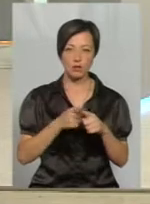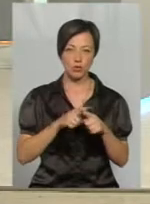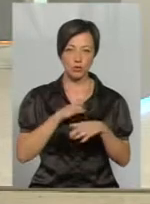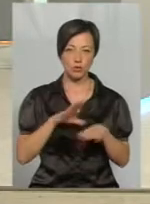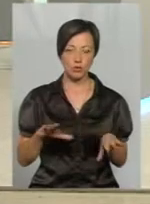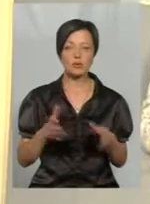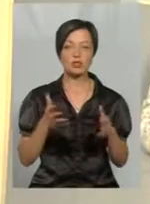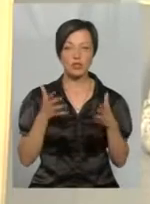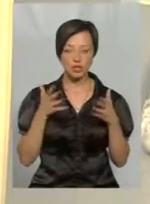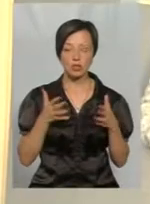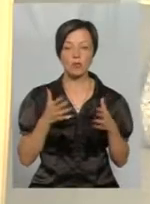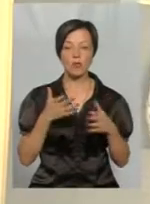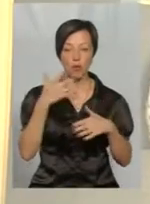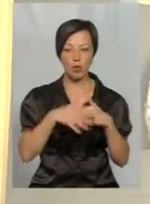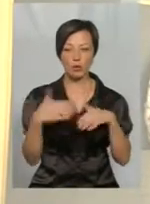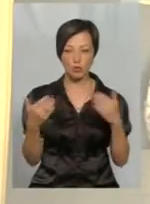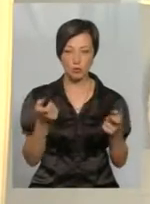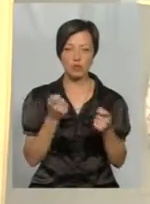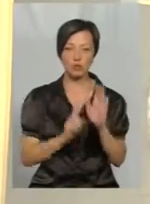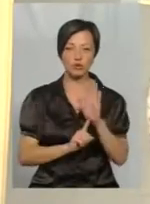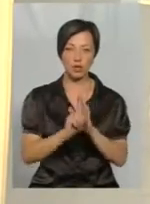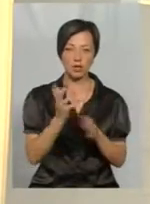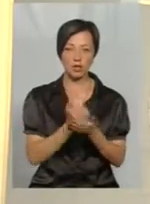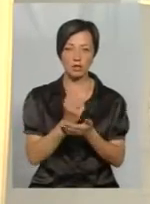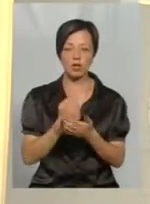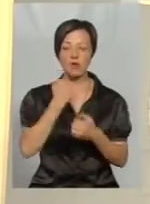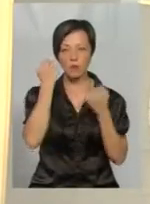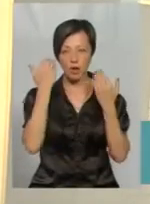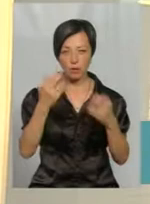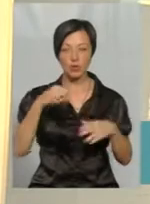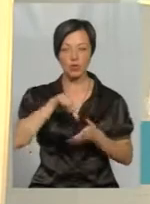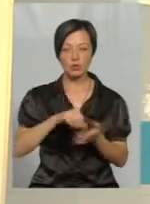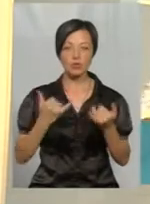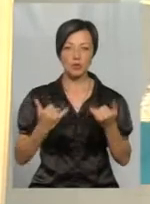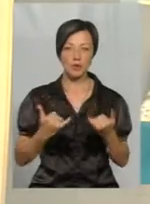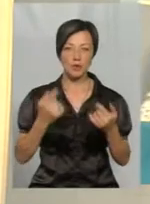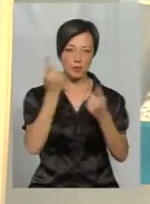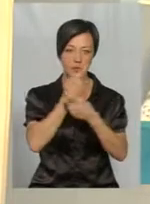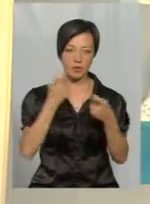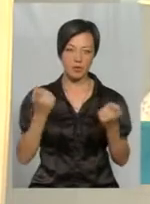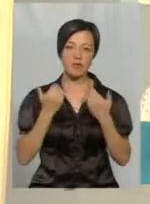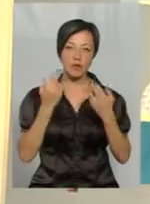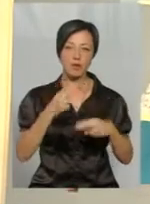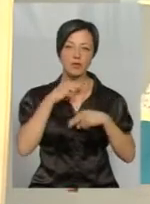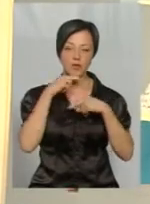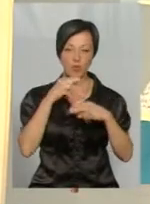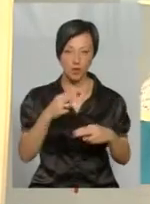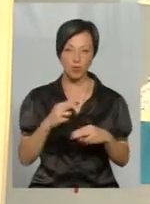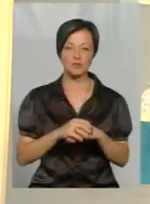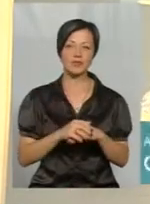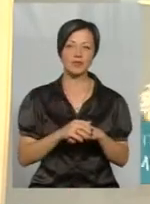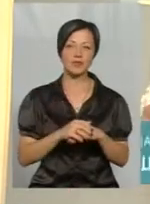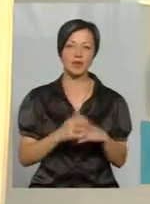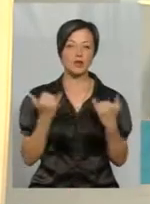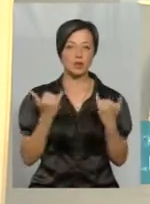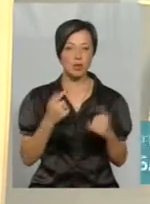Ясно, значить, певне порозуміння все ж таки почали досягати. Я дякую вам за участь у сьогоднішньому ефірі, вам, чоловні глядачі, дякую за увагу.